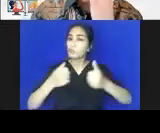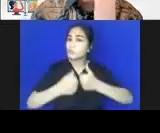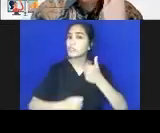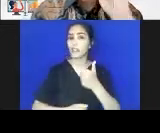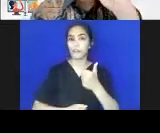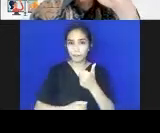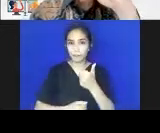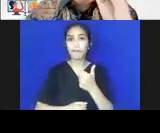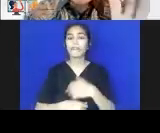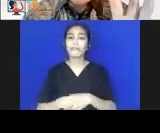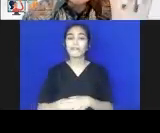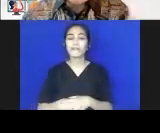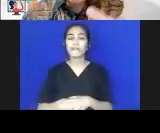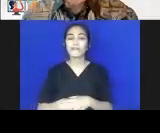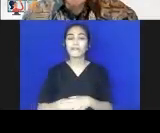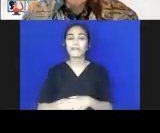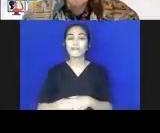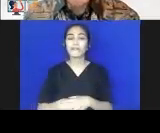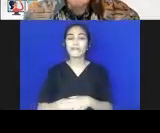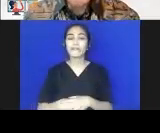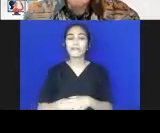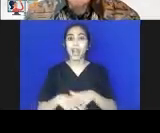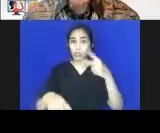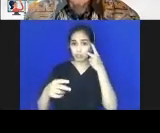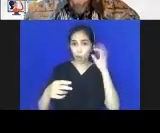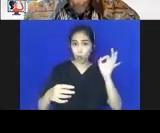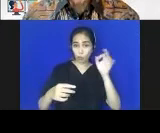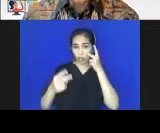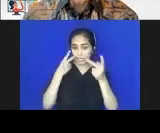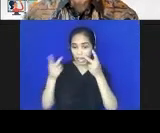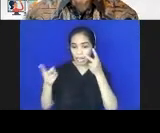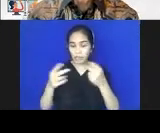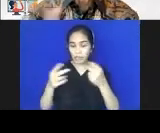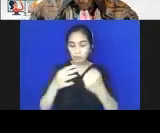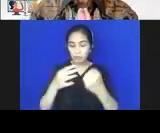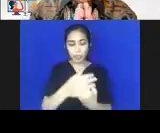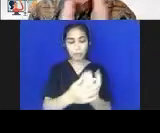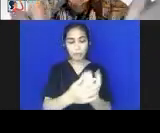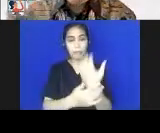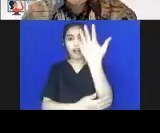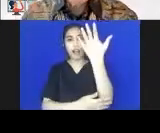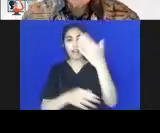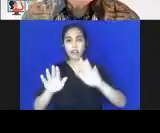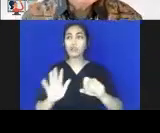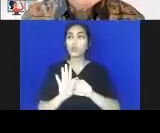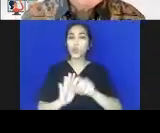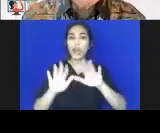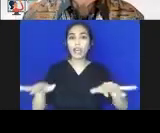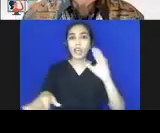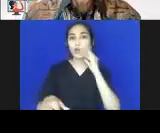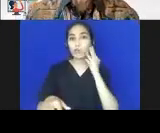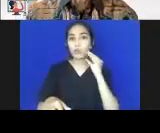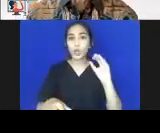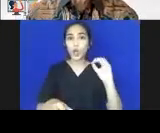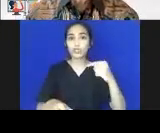bisa. Dan anak kita juga harus jaga perkembangannya. Kita tahu bahwa pada anak-anak usia 0 sampai